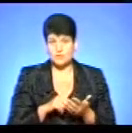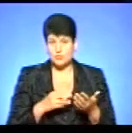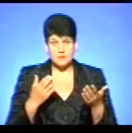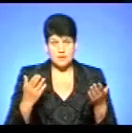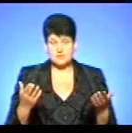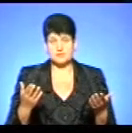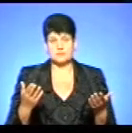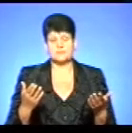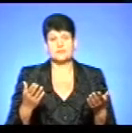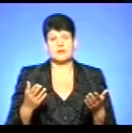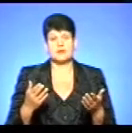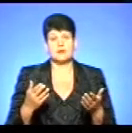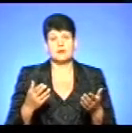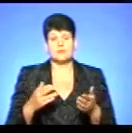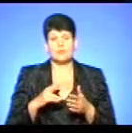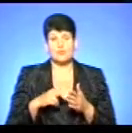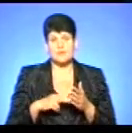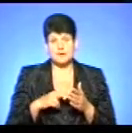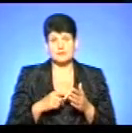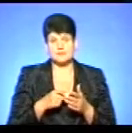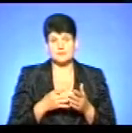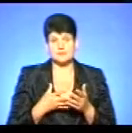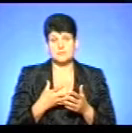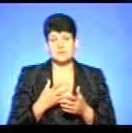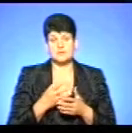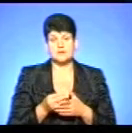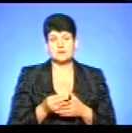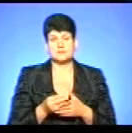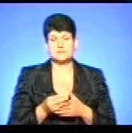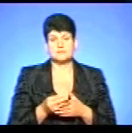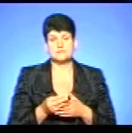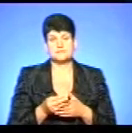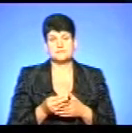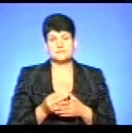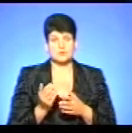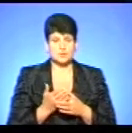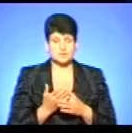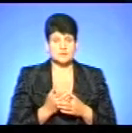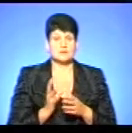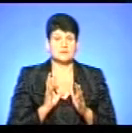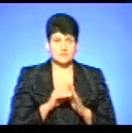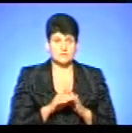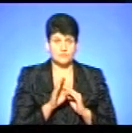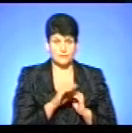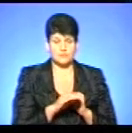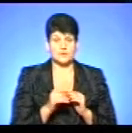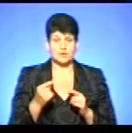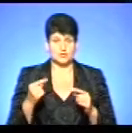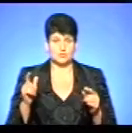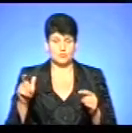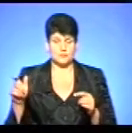податки маються на увазі, з яких плачується в тому числі субсидії іншим людям,